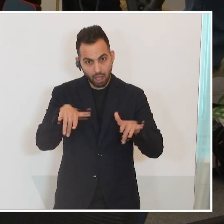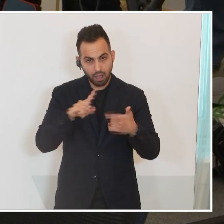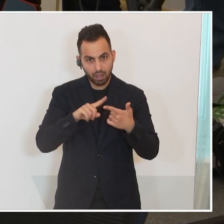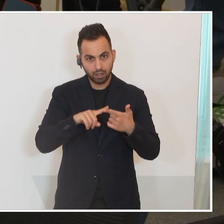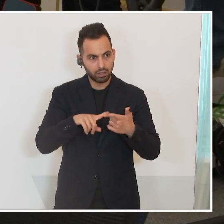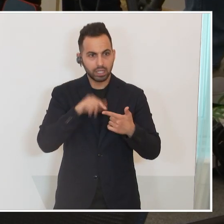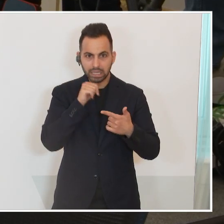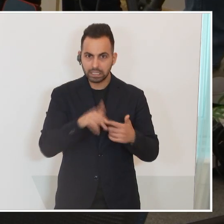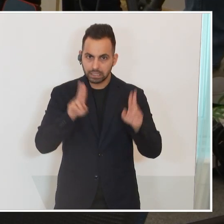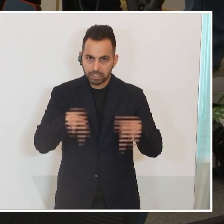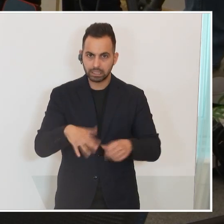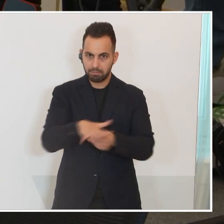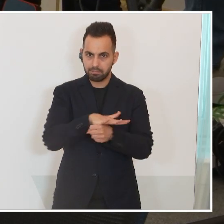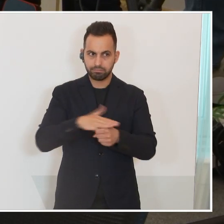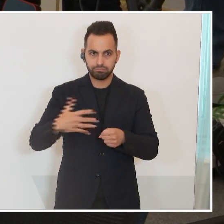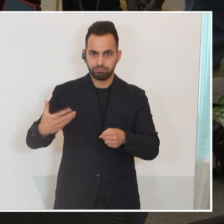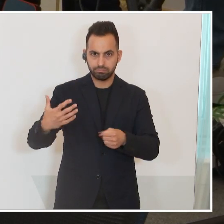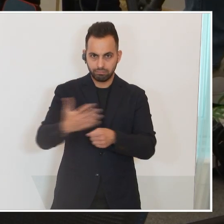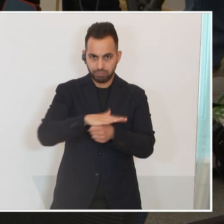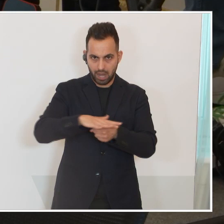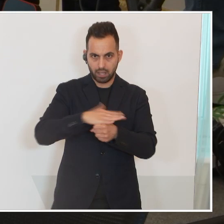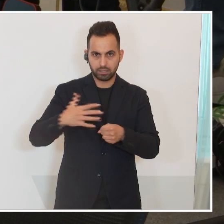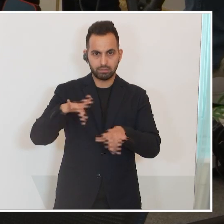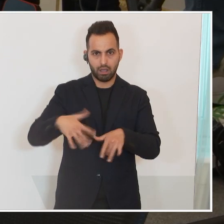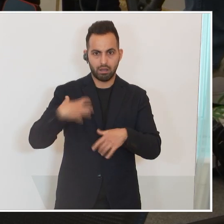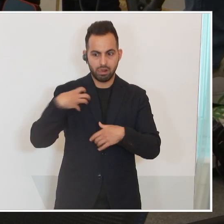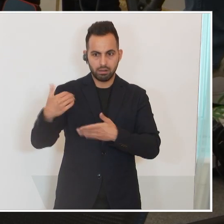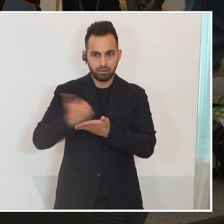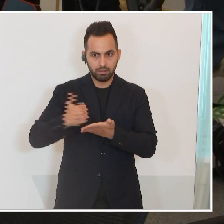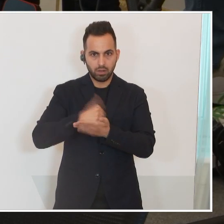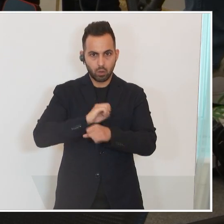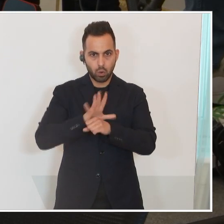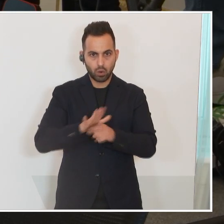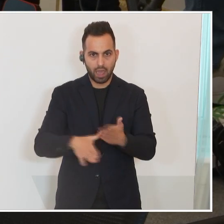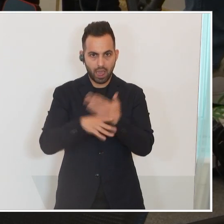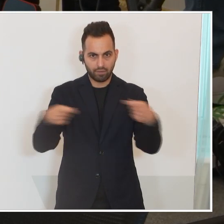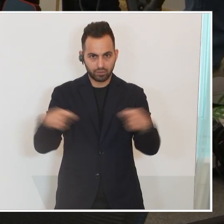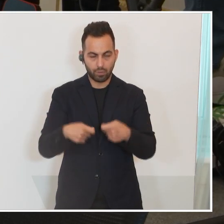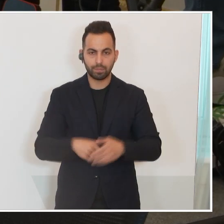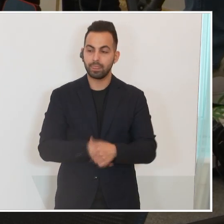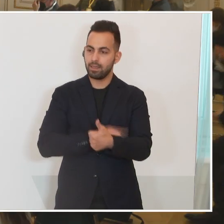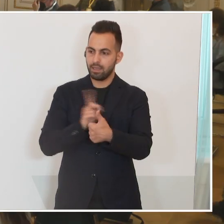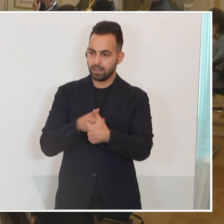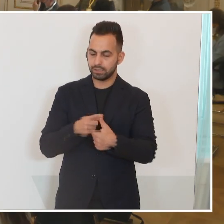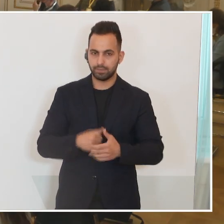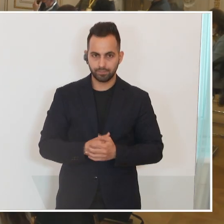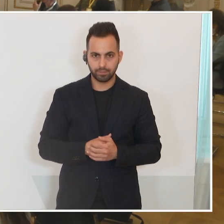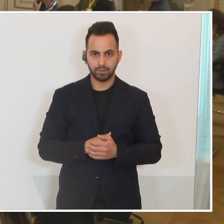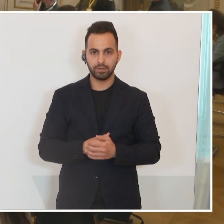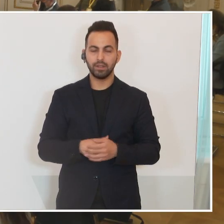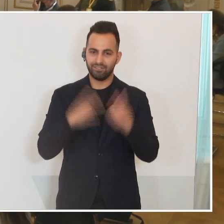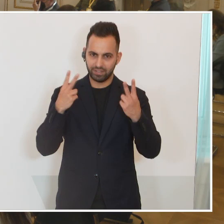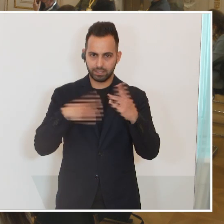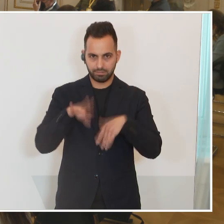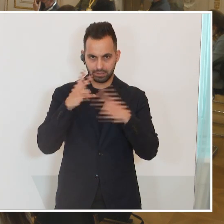unrechtmäßigen Bereicherung gekommen ist aus Corona-Hilfsfonds? Also zum einen das Wichtigste